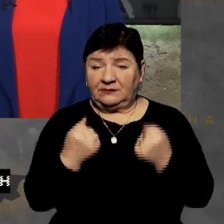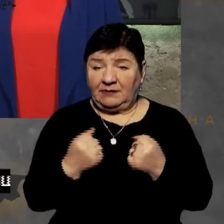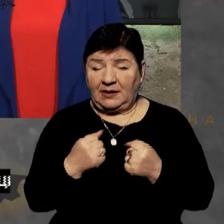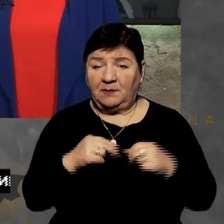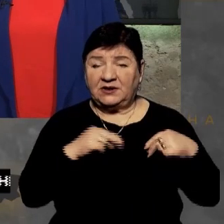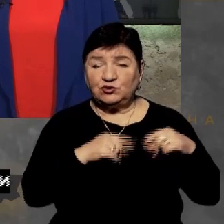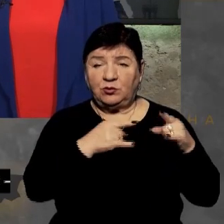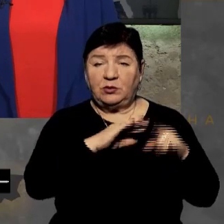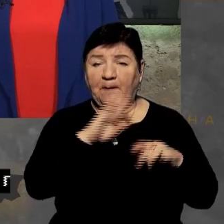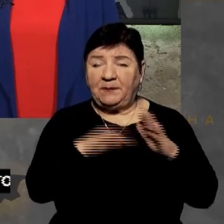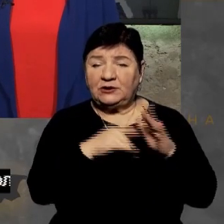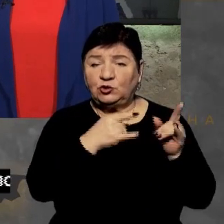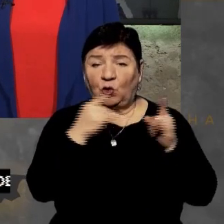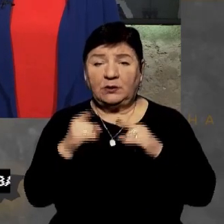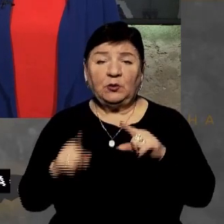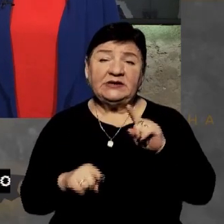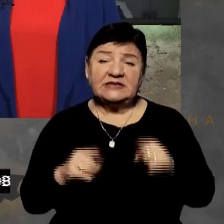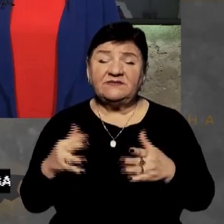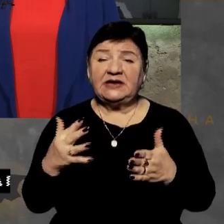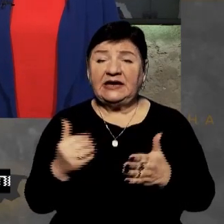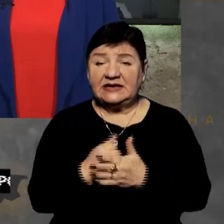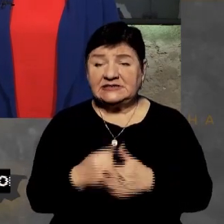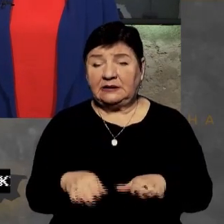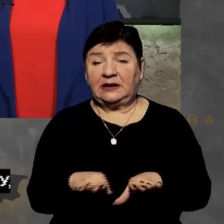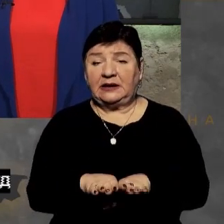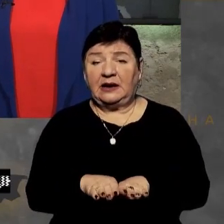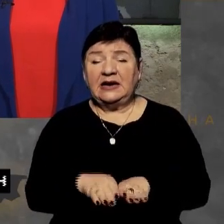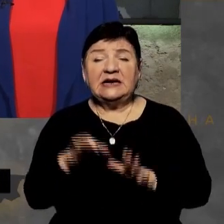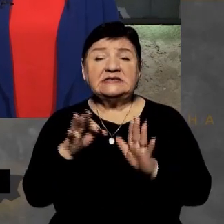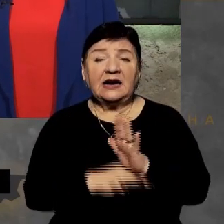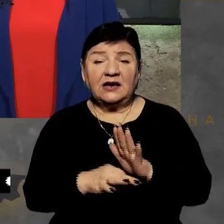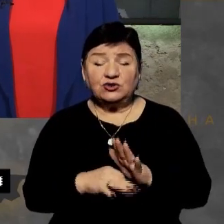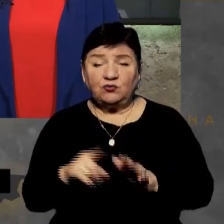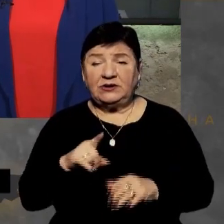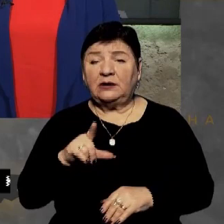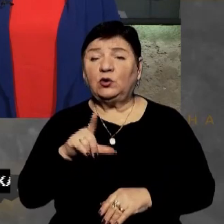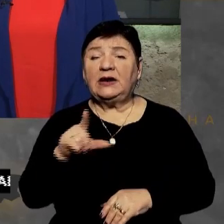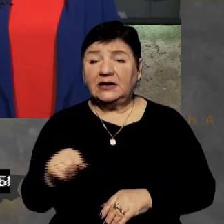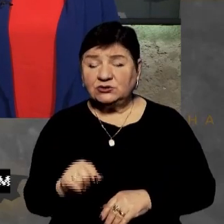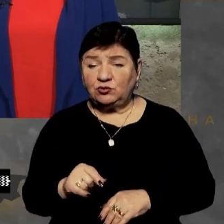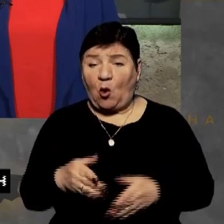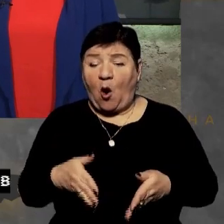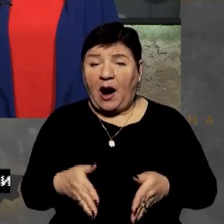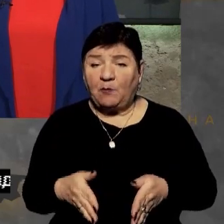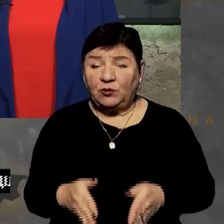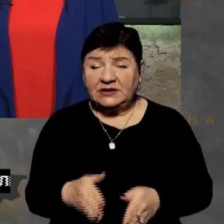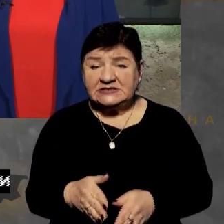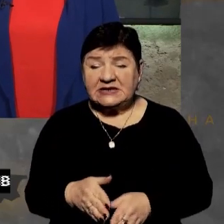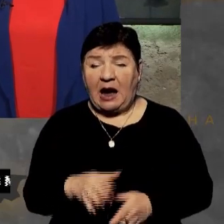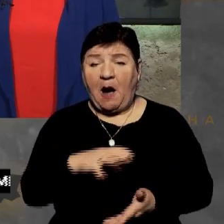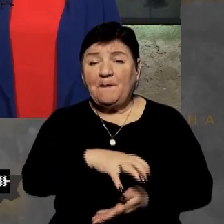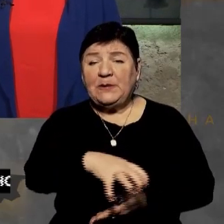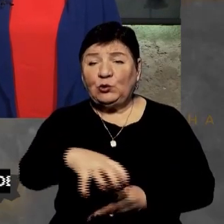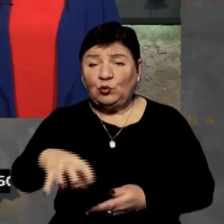по нам. Якщо вони десь там вдається якийсь опорник відбити, одразу туди залазять, закріплюються, акапуються, мінуються